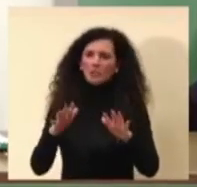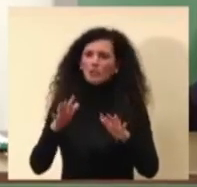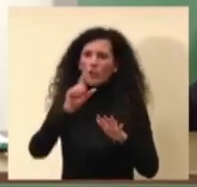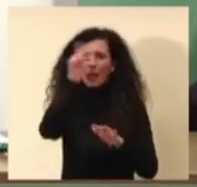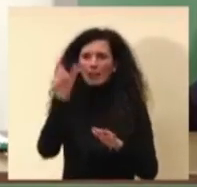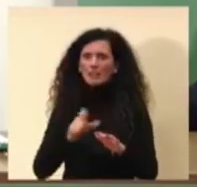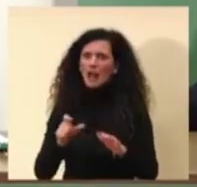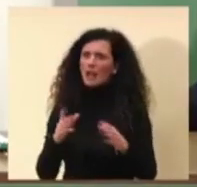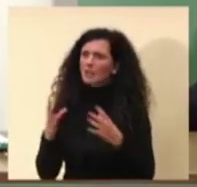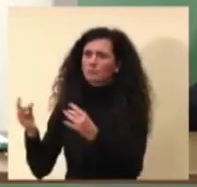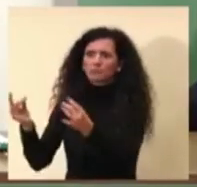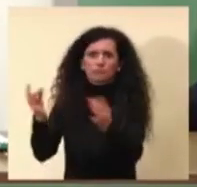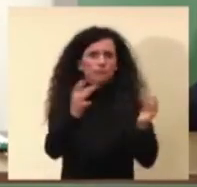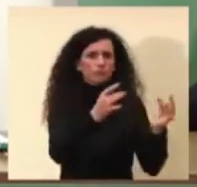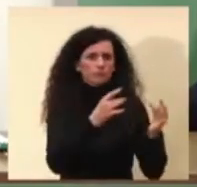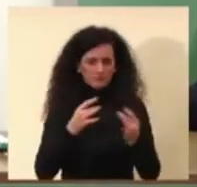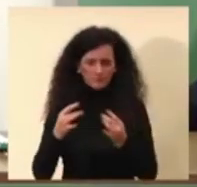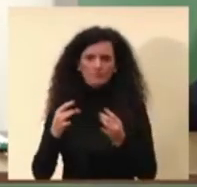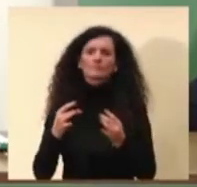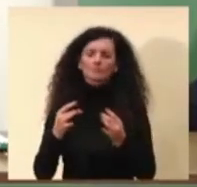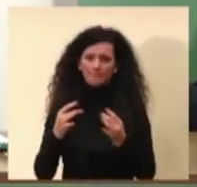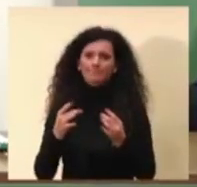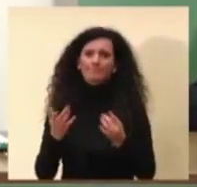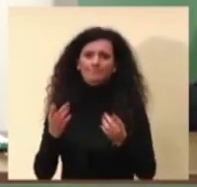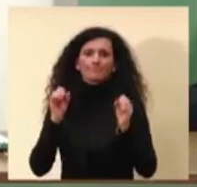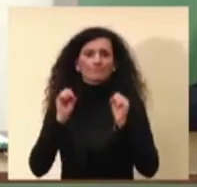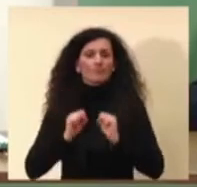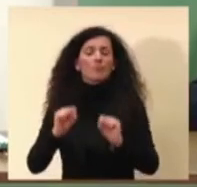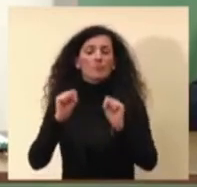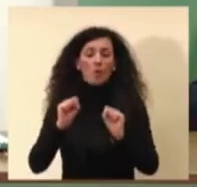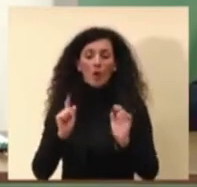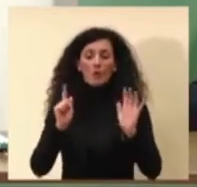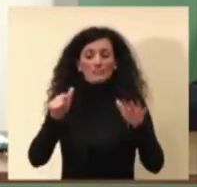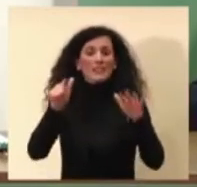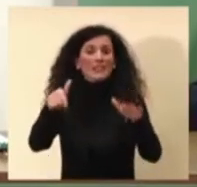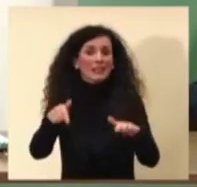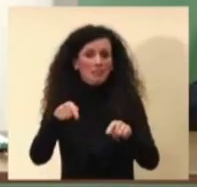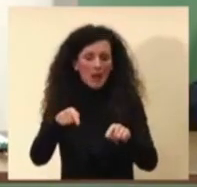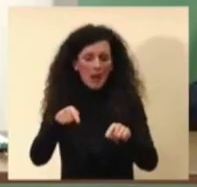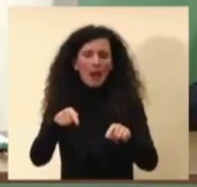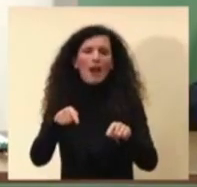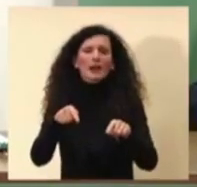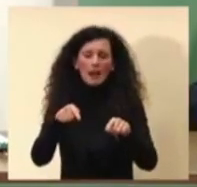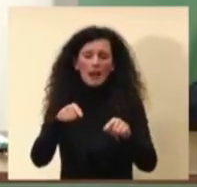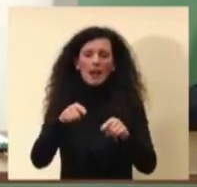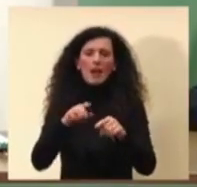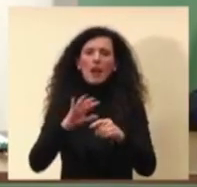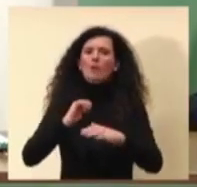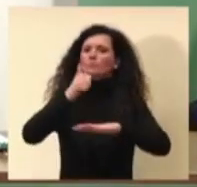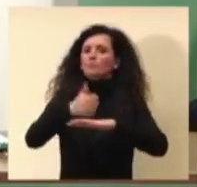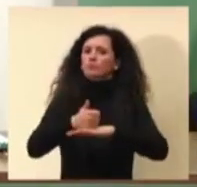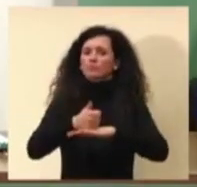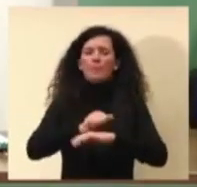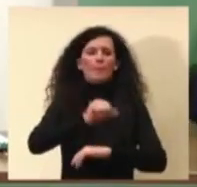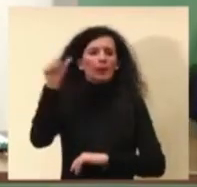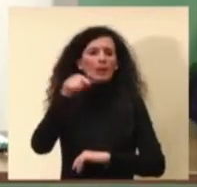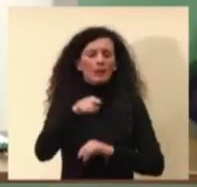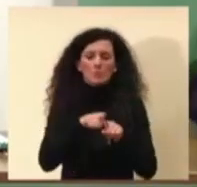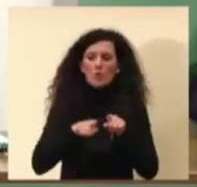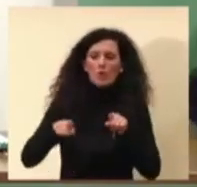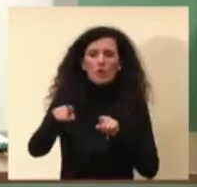paese e che è destinata come ci siamo detti a diventare nelle prossime settimane la variante dominante nel nostro quadro